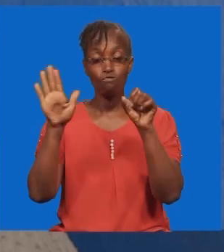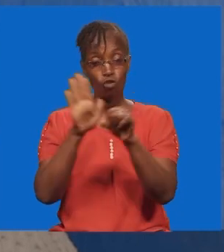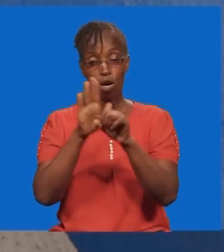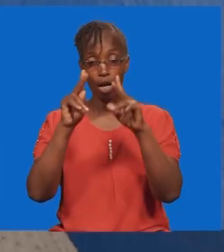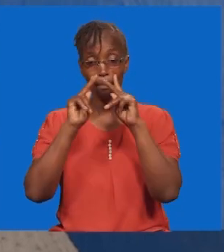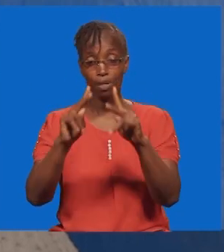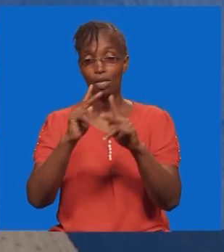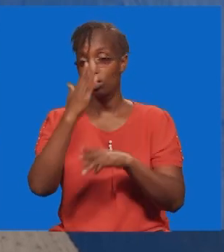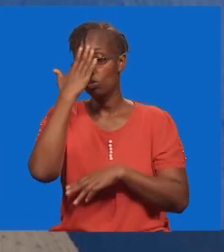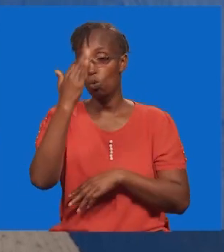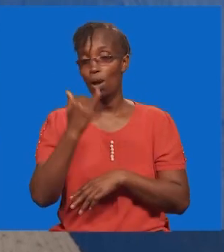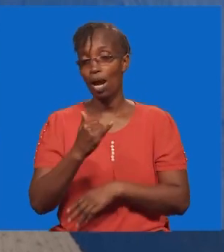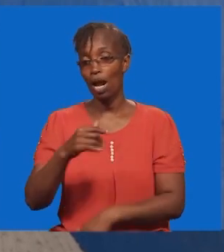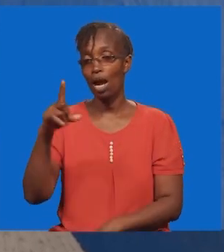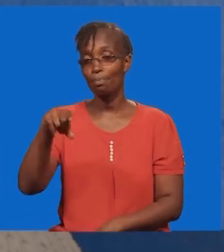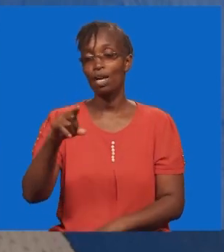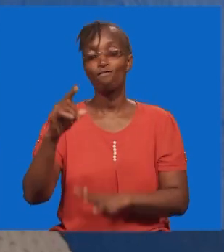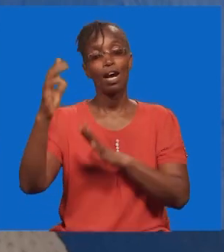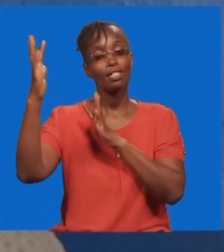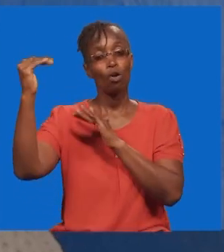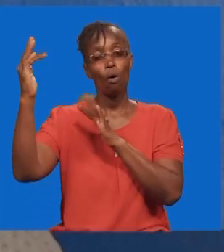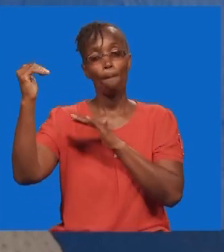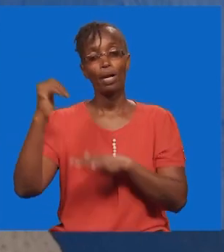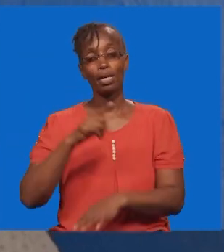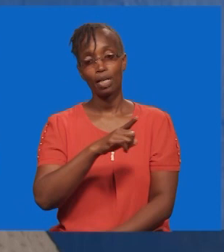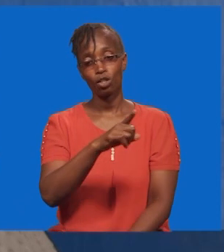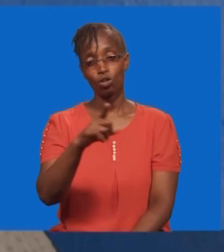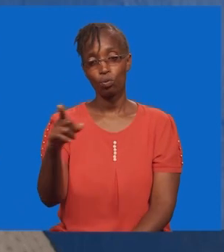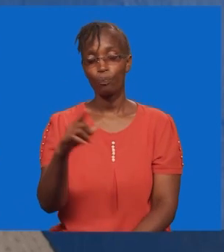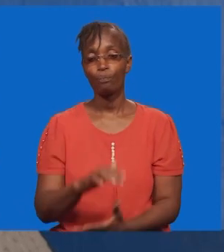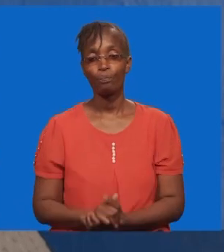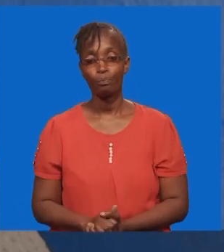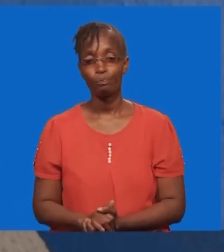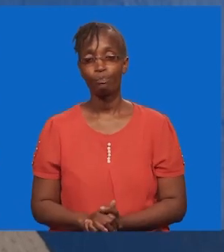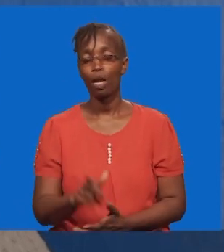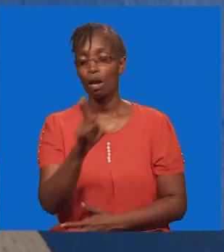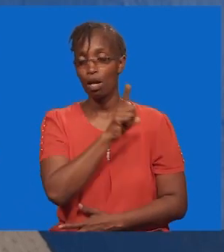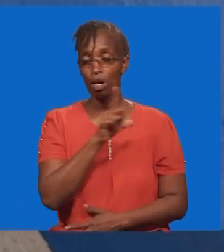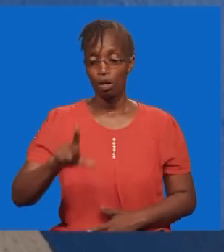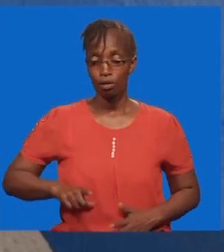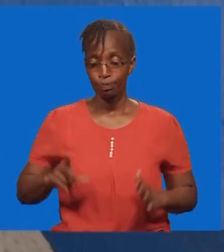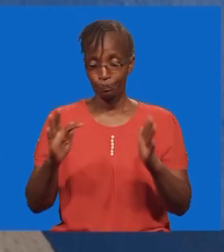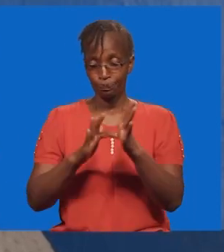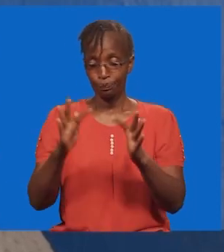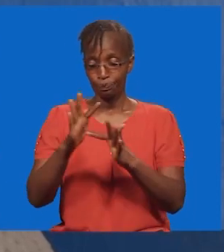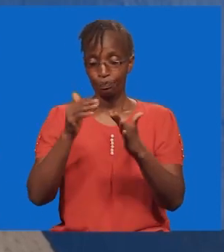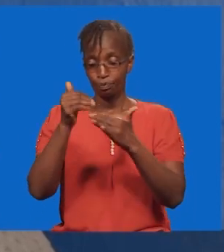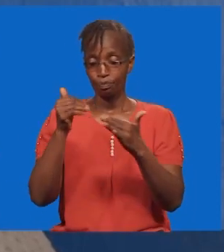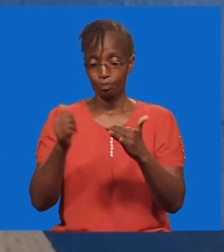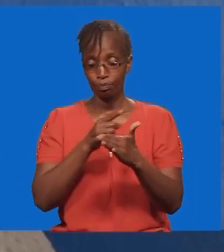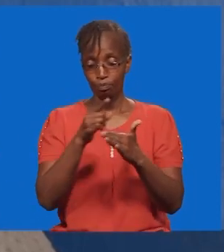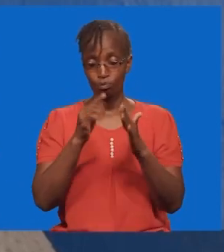amani kamilifu, kwa kuwa anakutumainia. Mwenyezi mungu tunanjiweka kwako,